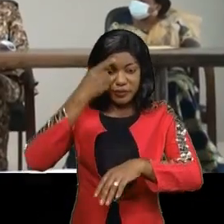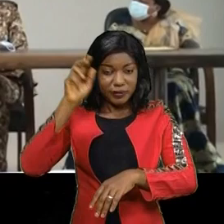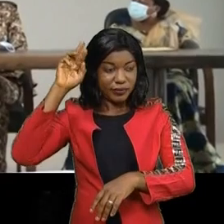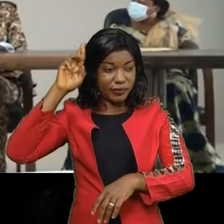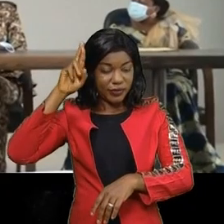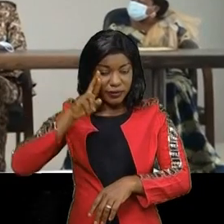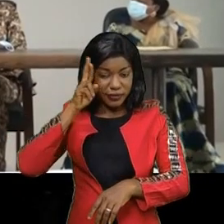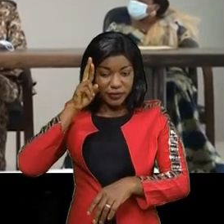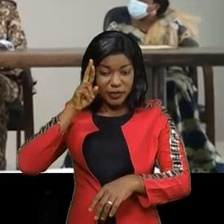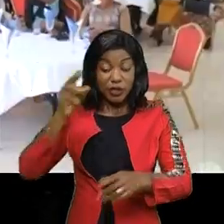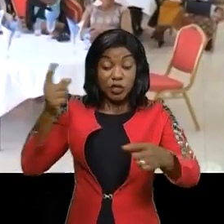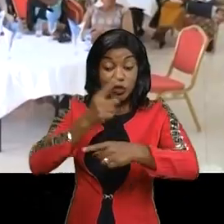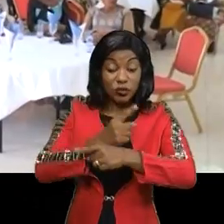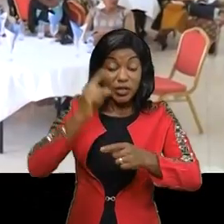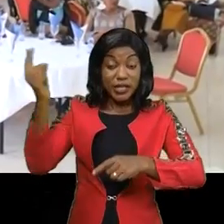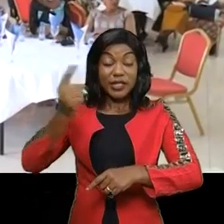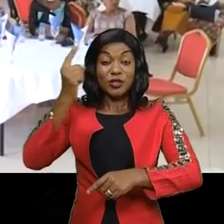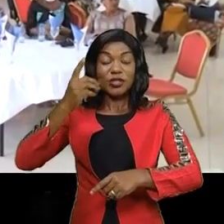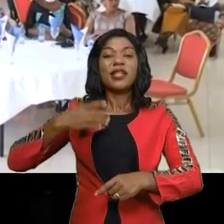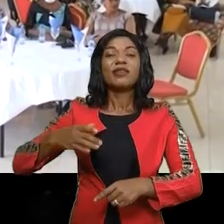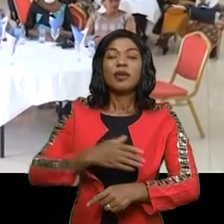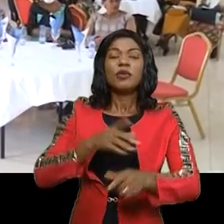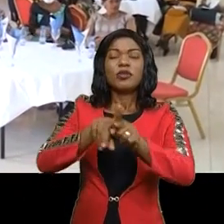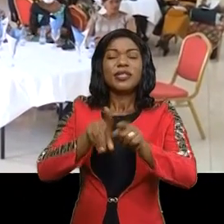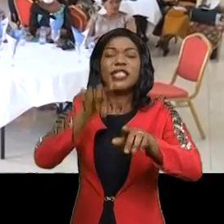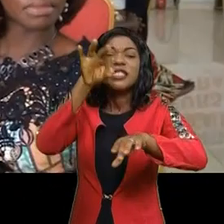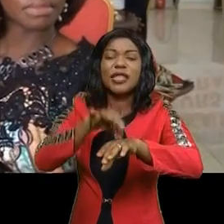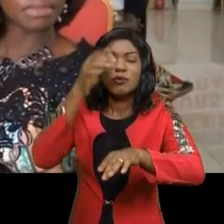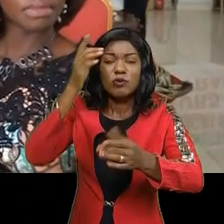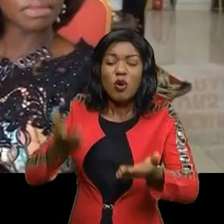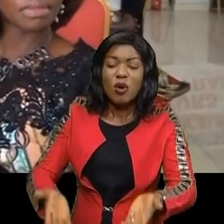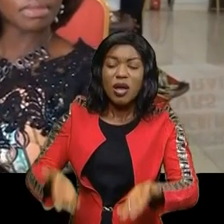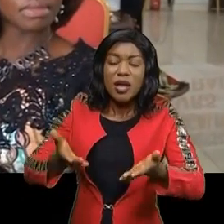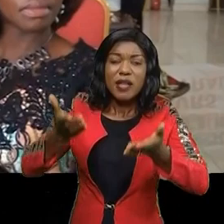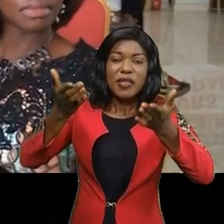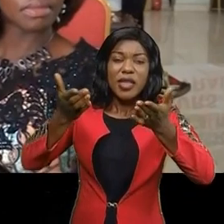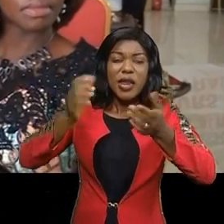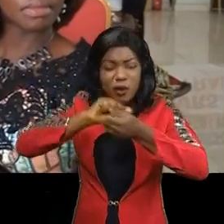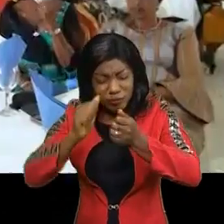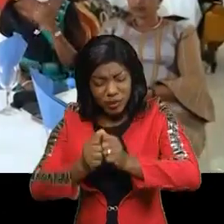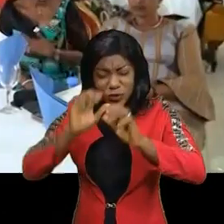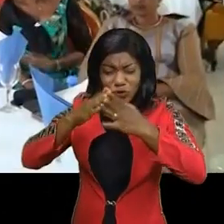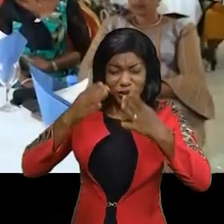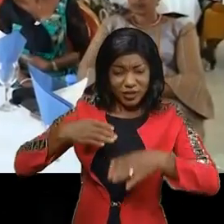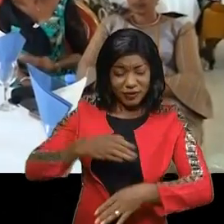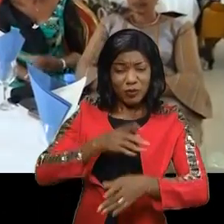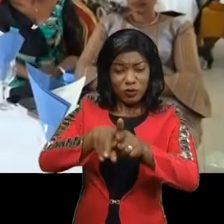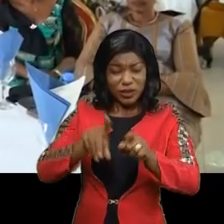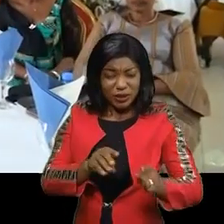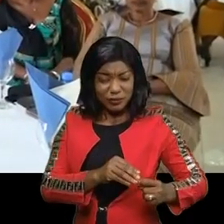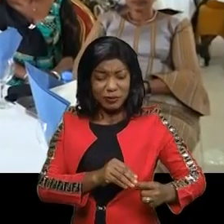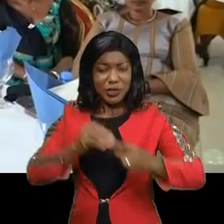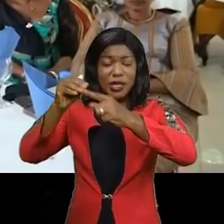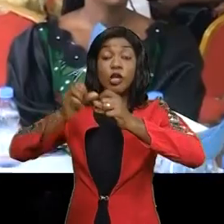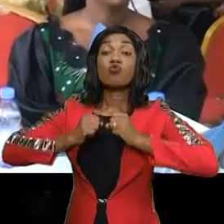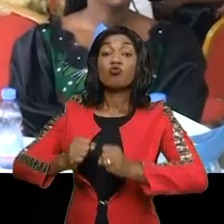célébration de la journée internationale de la femme a été une occasion de relever les prouesses de toutes les femmes en général et particulièrement le